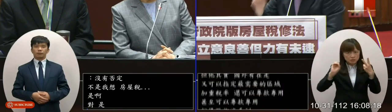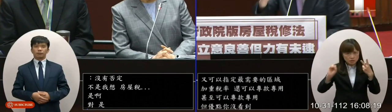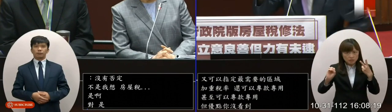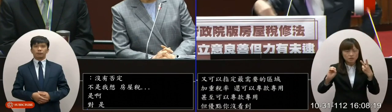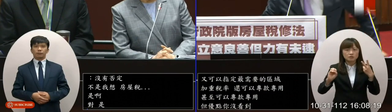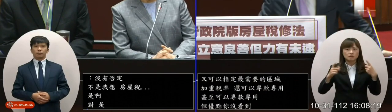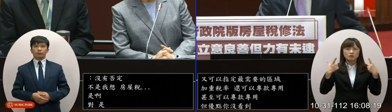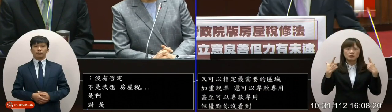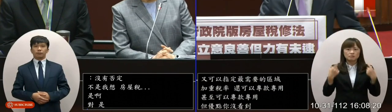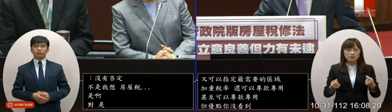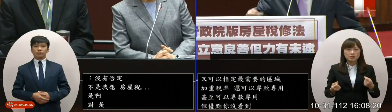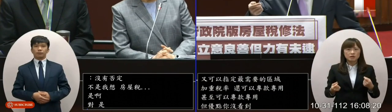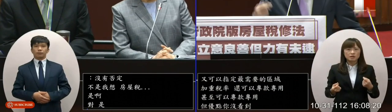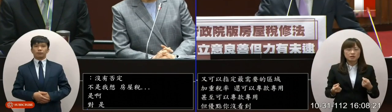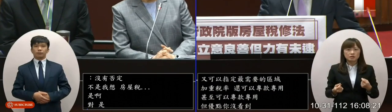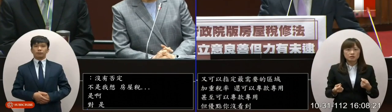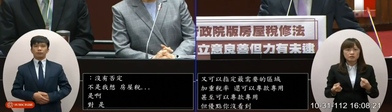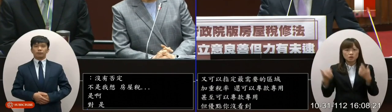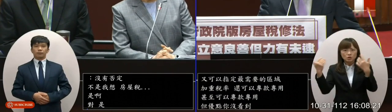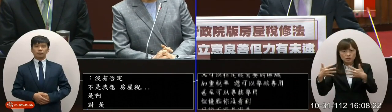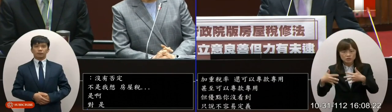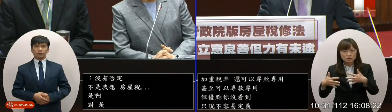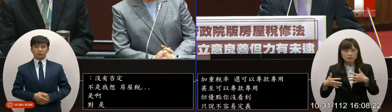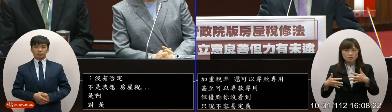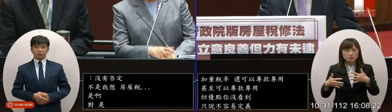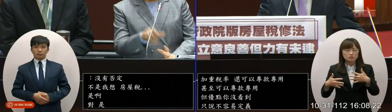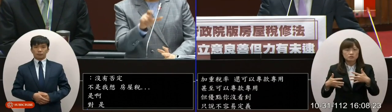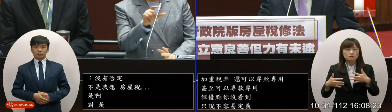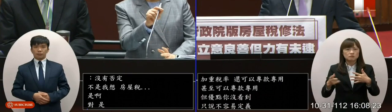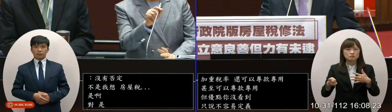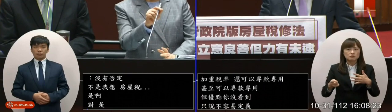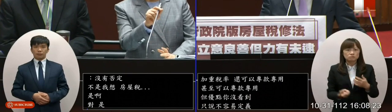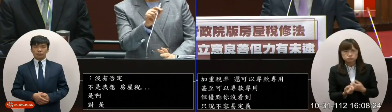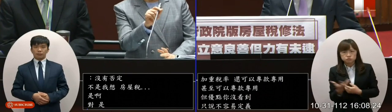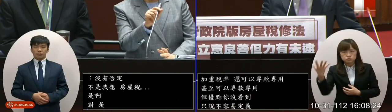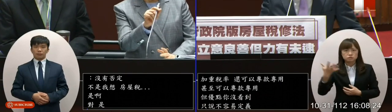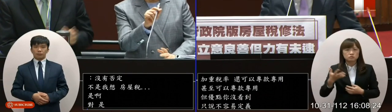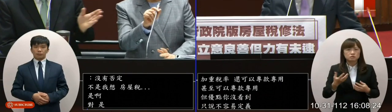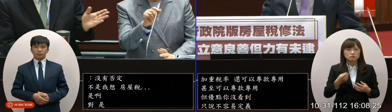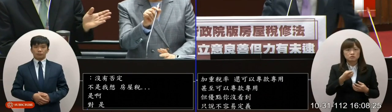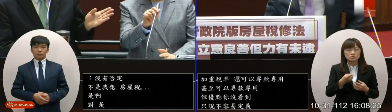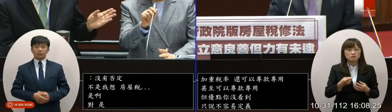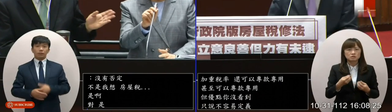不要產生的問題你通通你通通避開不了耶你現在怎麼解決